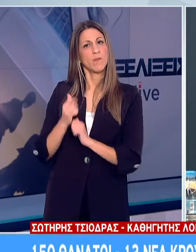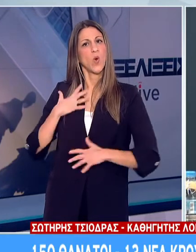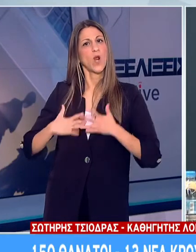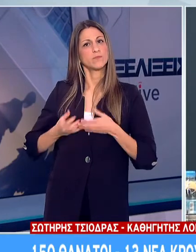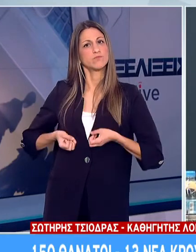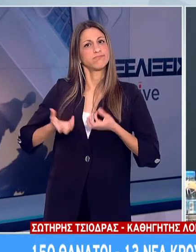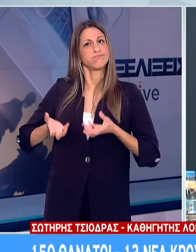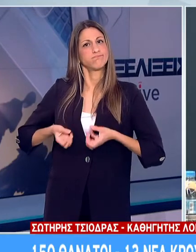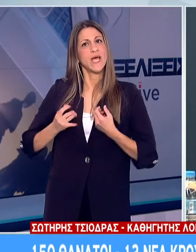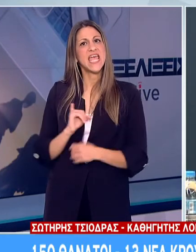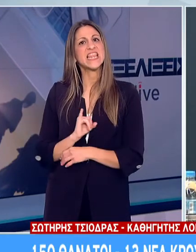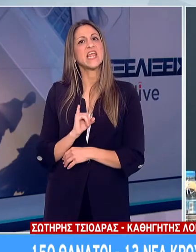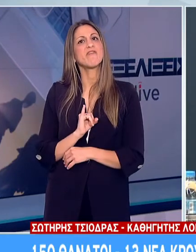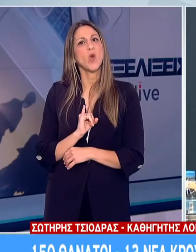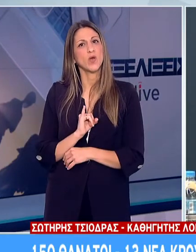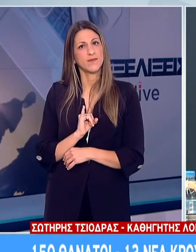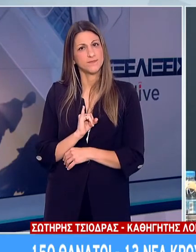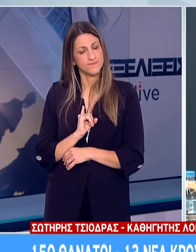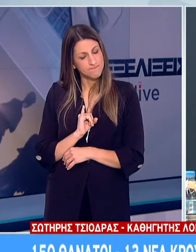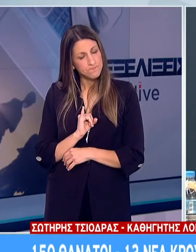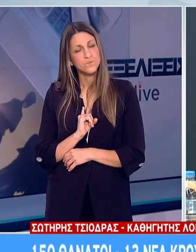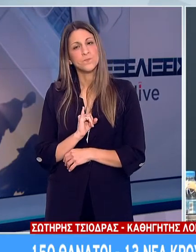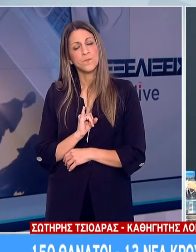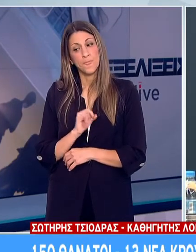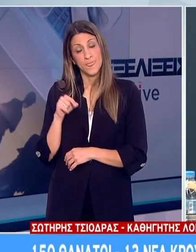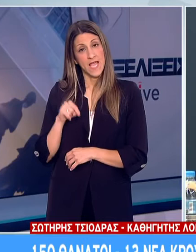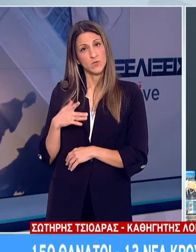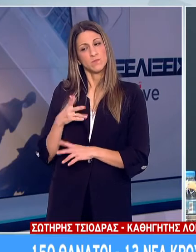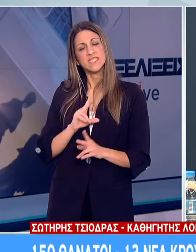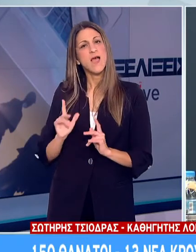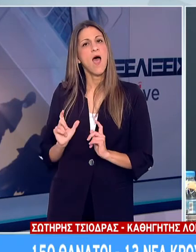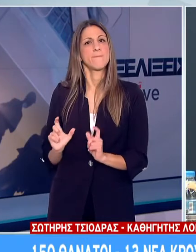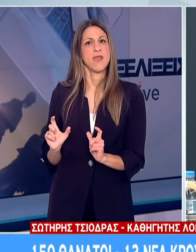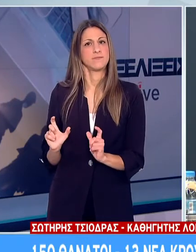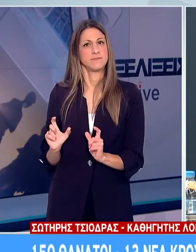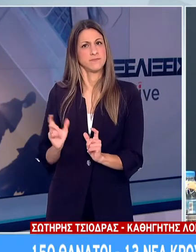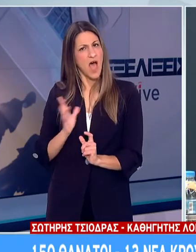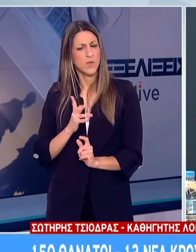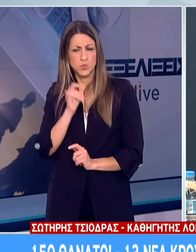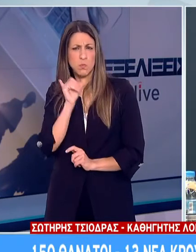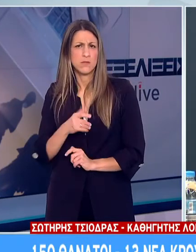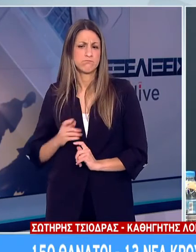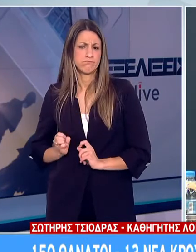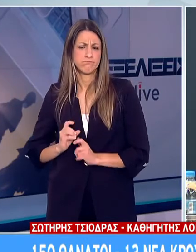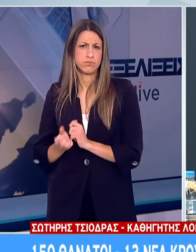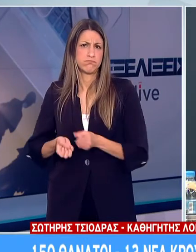Και χρησιμεύει σαν έναν από τους κύριους μηχανισμούς έναντι των ιών από τον άνθρωπο παραγόμενοι.